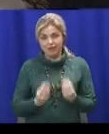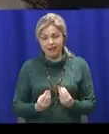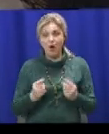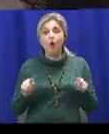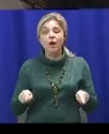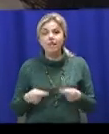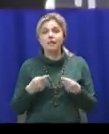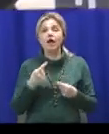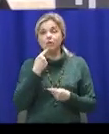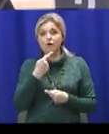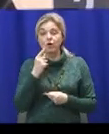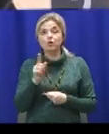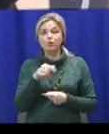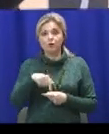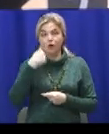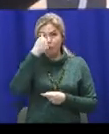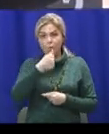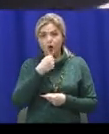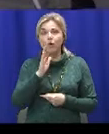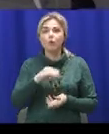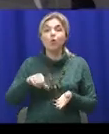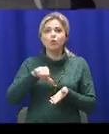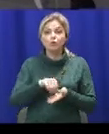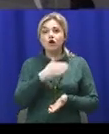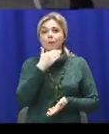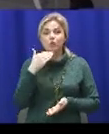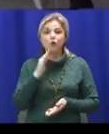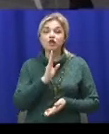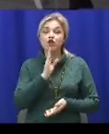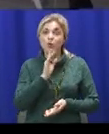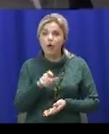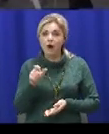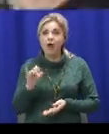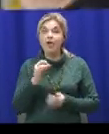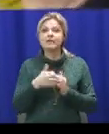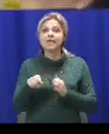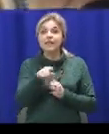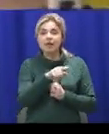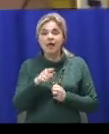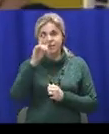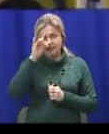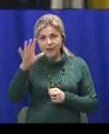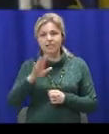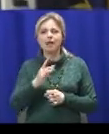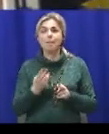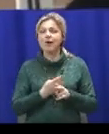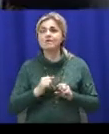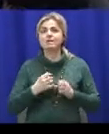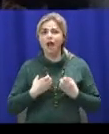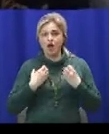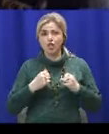відмічають, що цього року в Вінвікту зберуть участь багато жінок. Серед них Майя, відома своїм побратимам як безстрашний боєць.